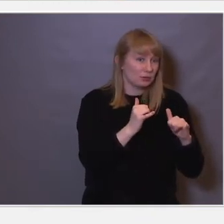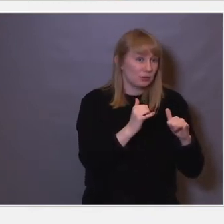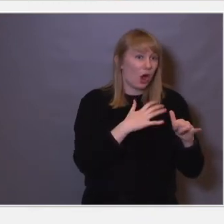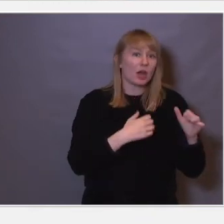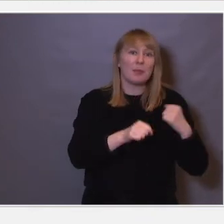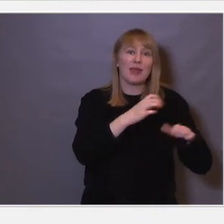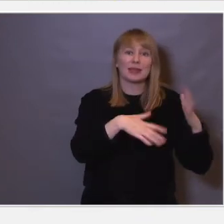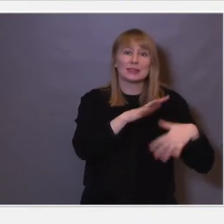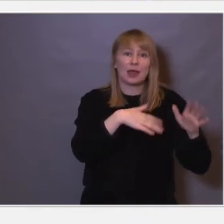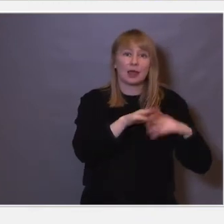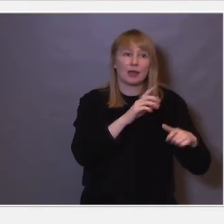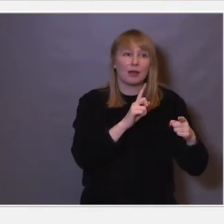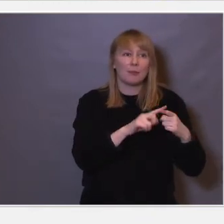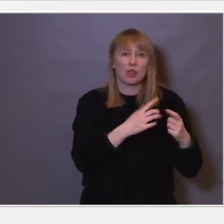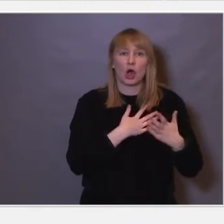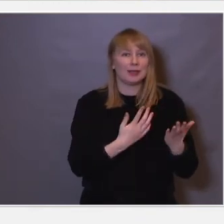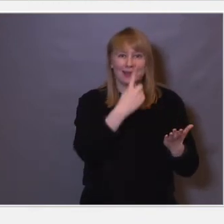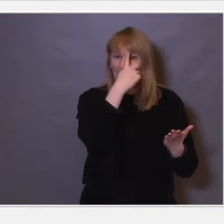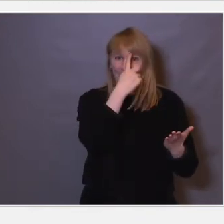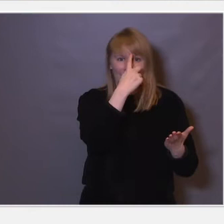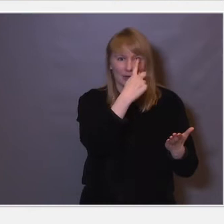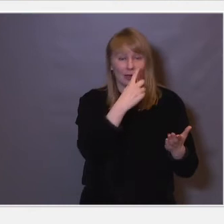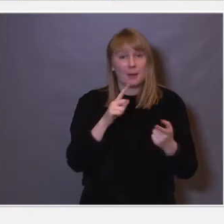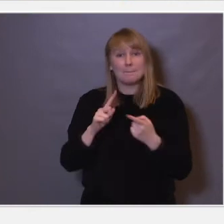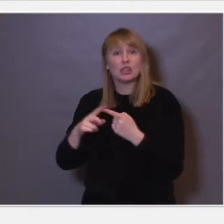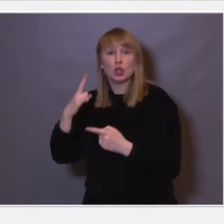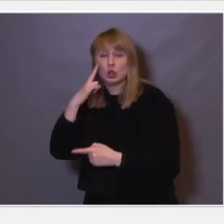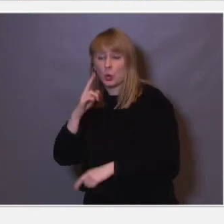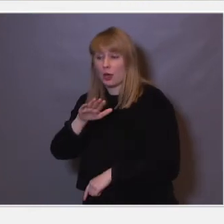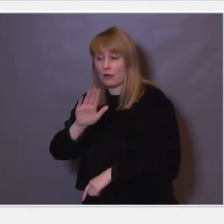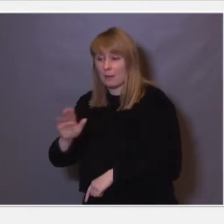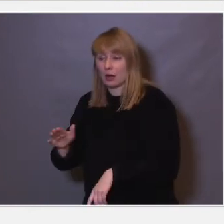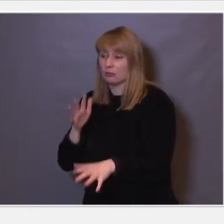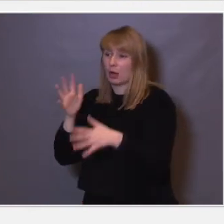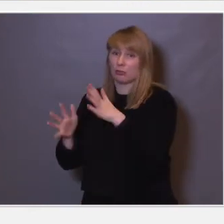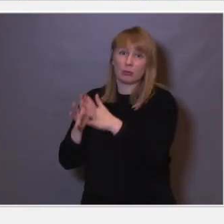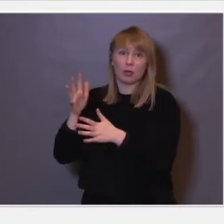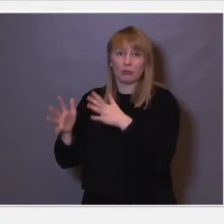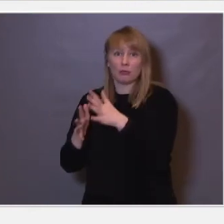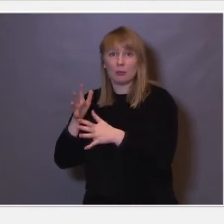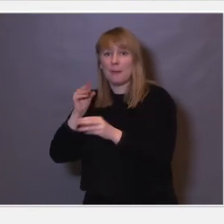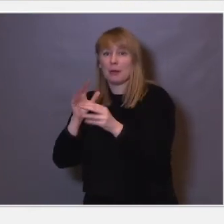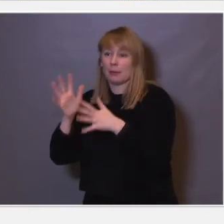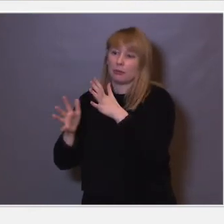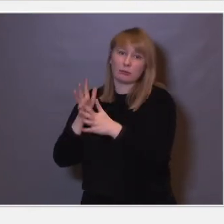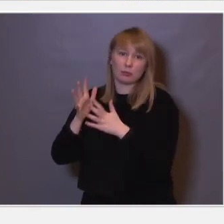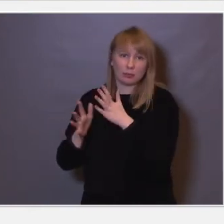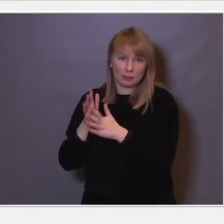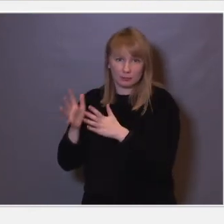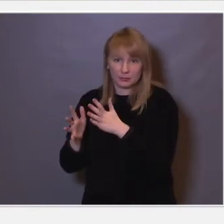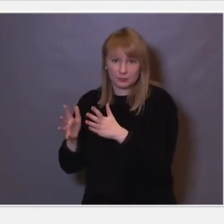bevegelser med hendene, men det er meningsløst. Mens døve barn begynner å bable med hendene